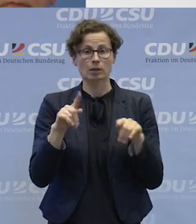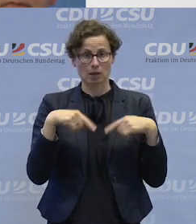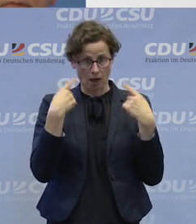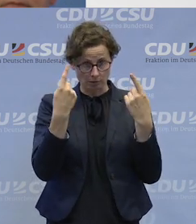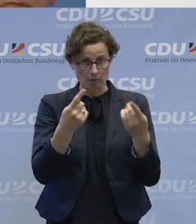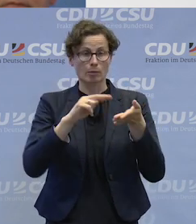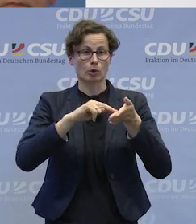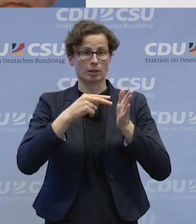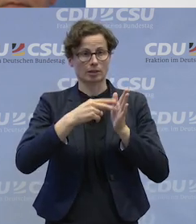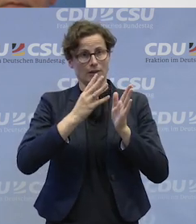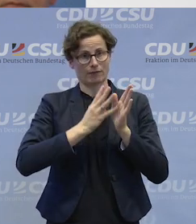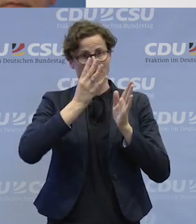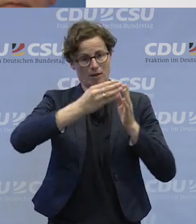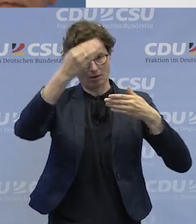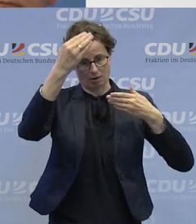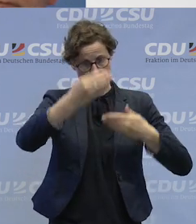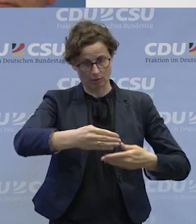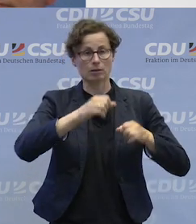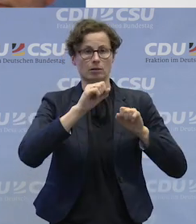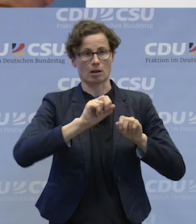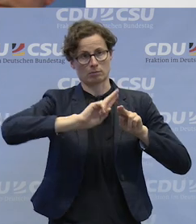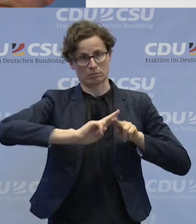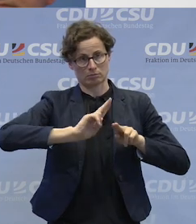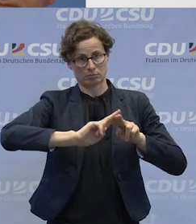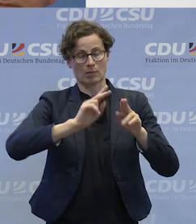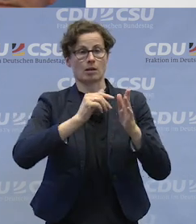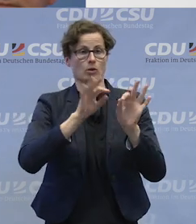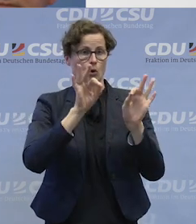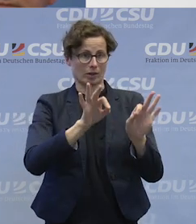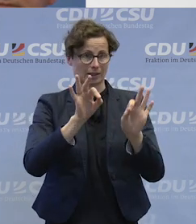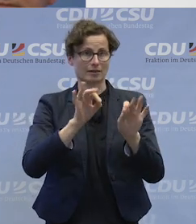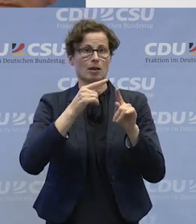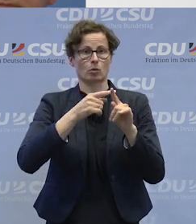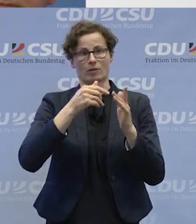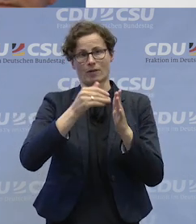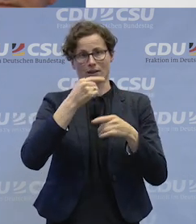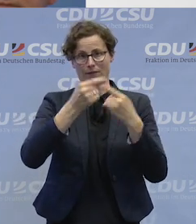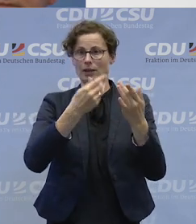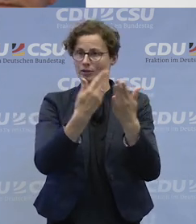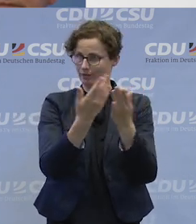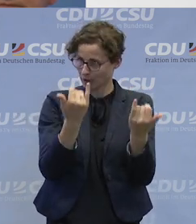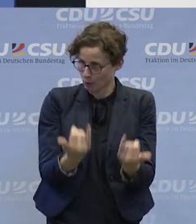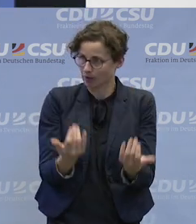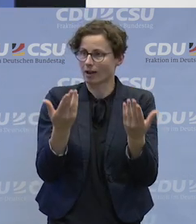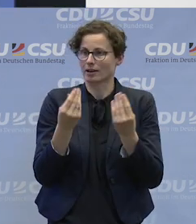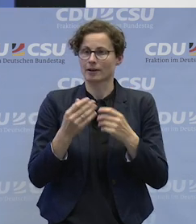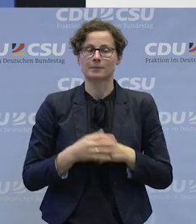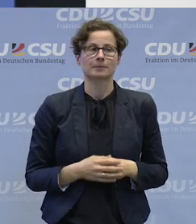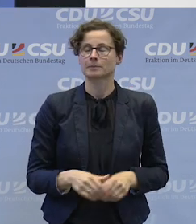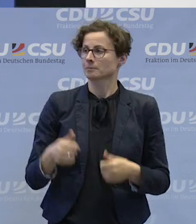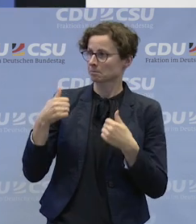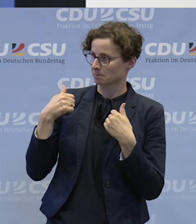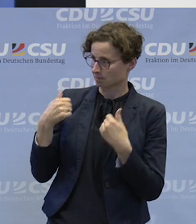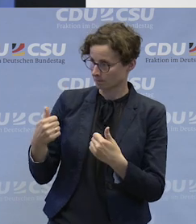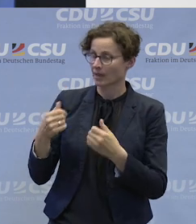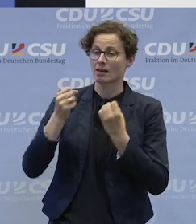dann werden wir das in der nächsten Legislaturperiode konkretisieren und weiterentwickeln. Deshalb sind wir heute miteinander zusammen. Ich glaube, daraus ergeht ein